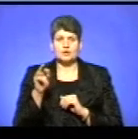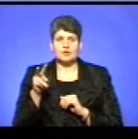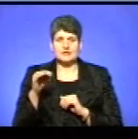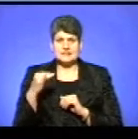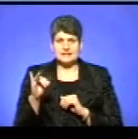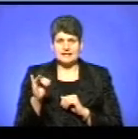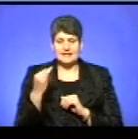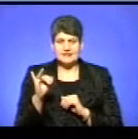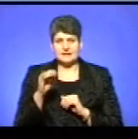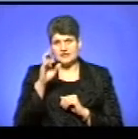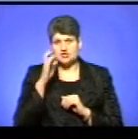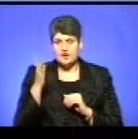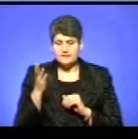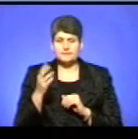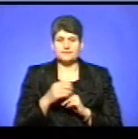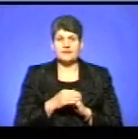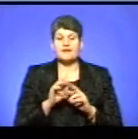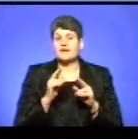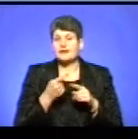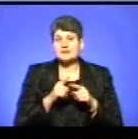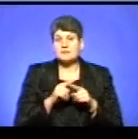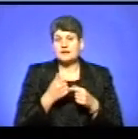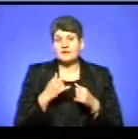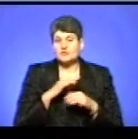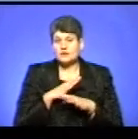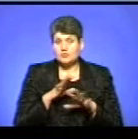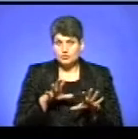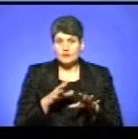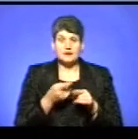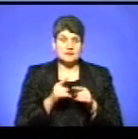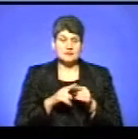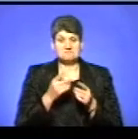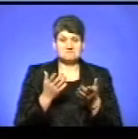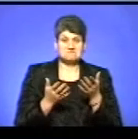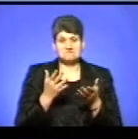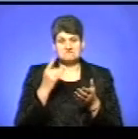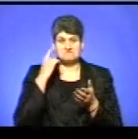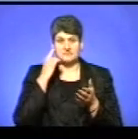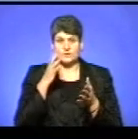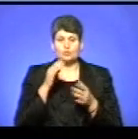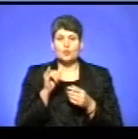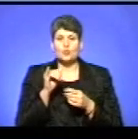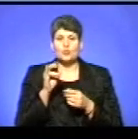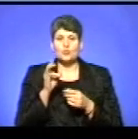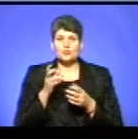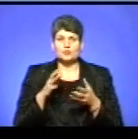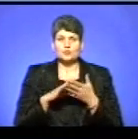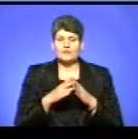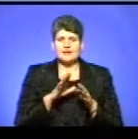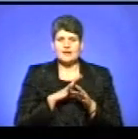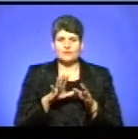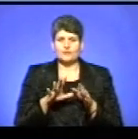парадоксально не звучало, і це викликало сумніви у віруючих, тому унія не була введена